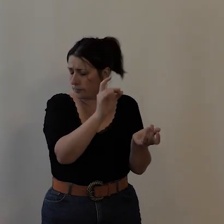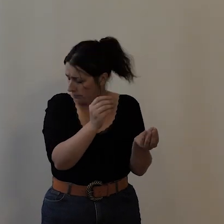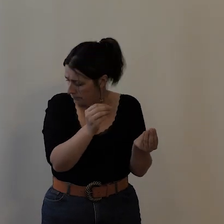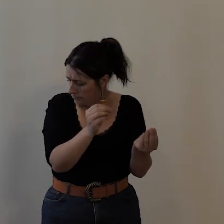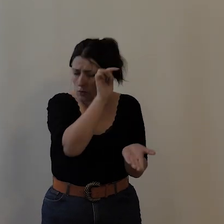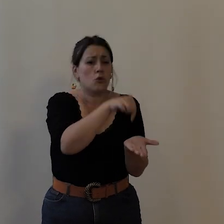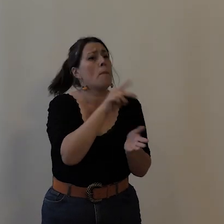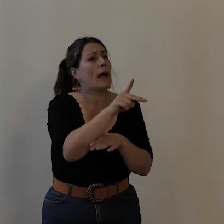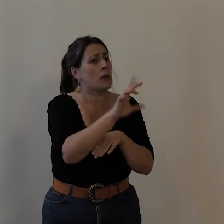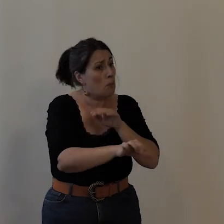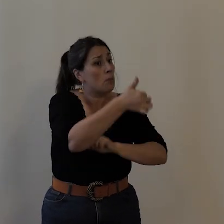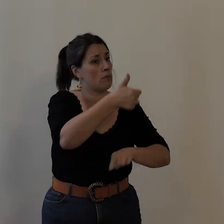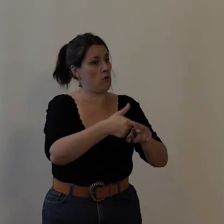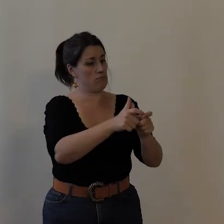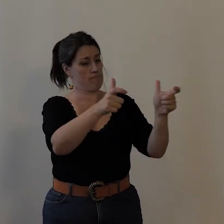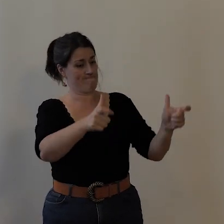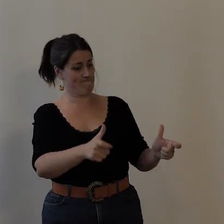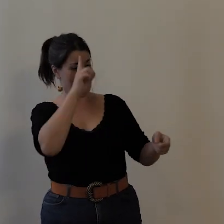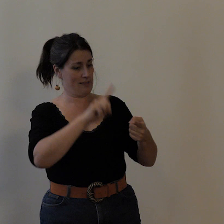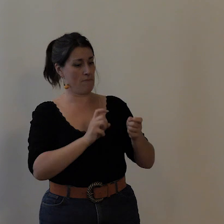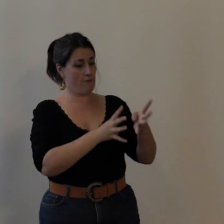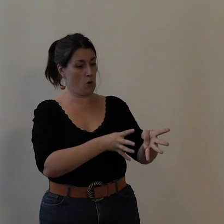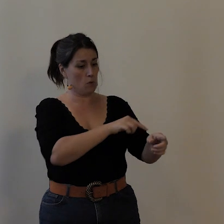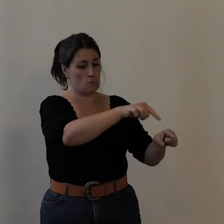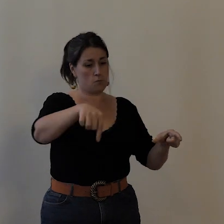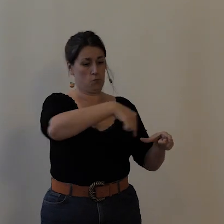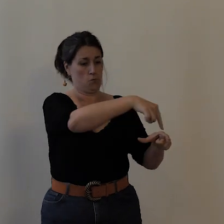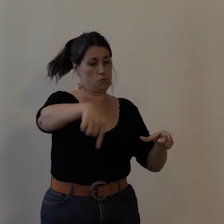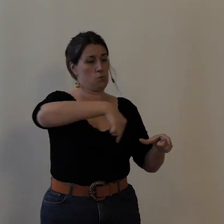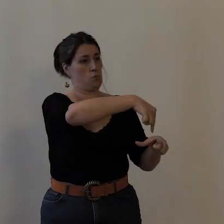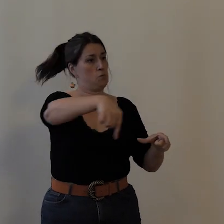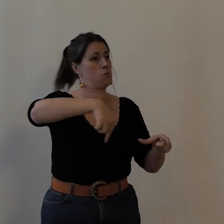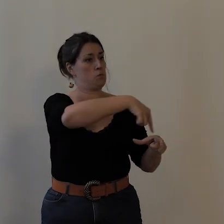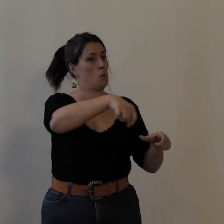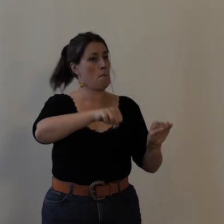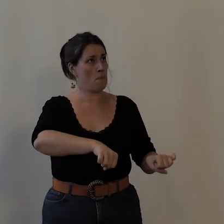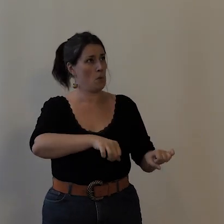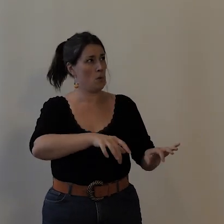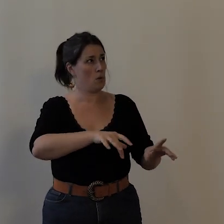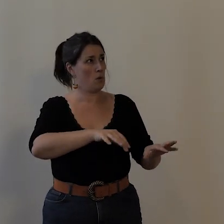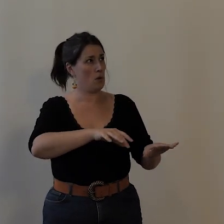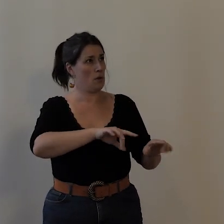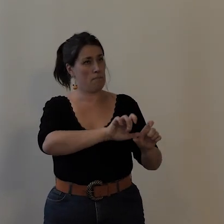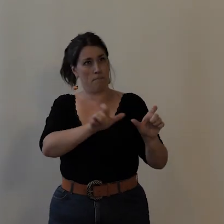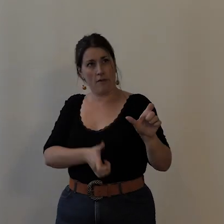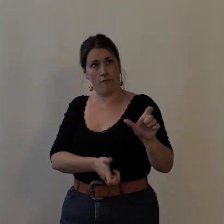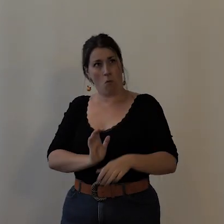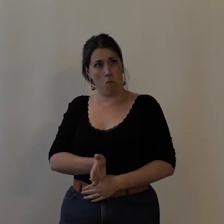Bordeaux en